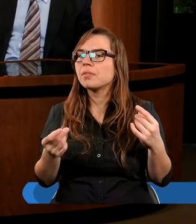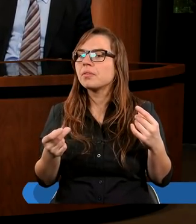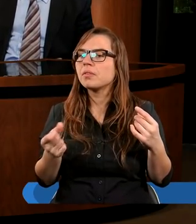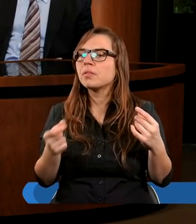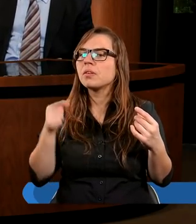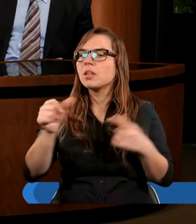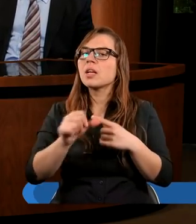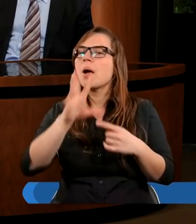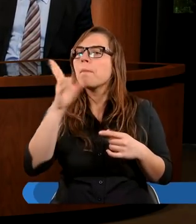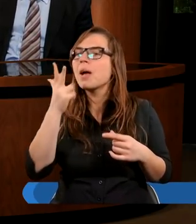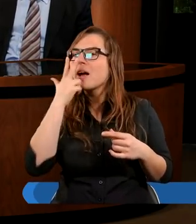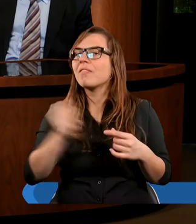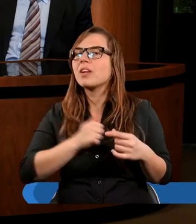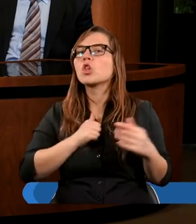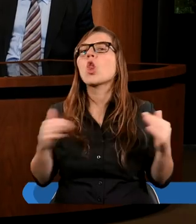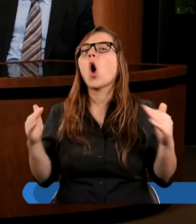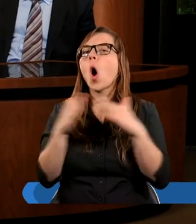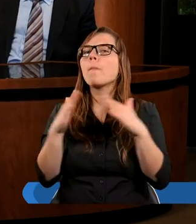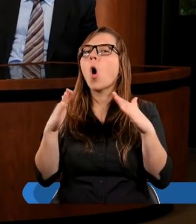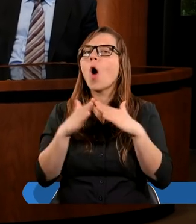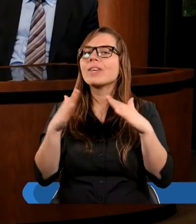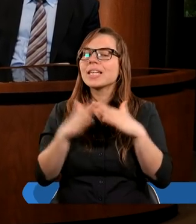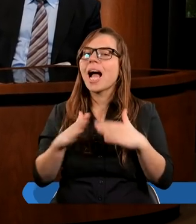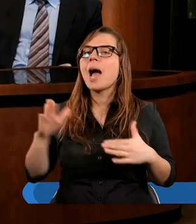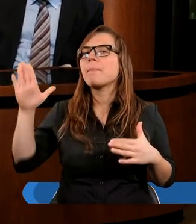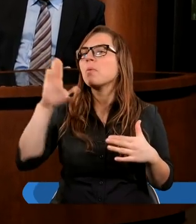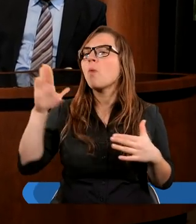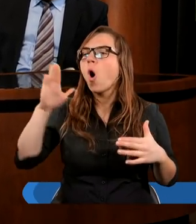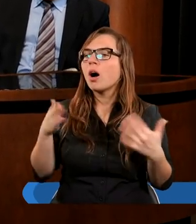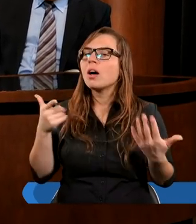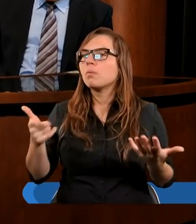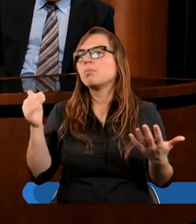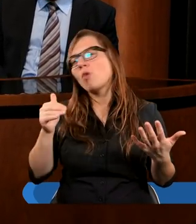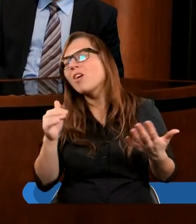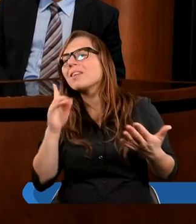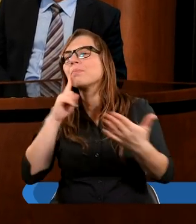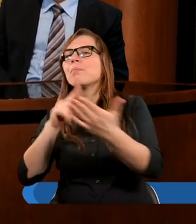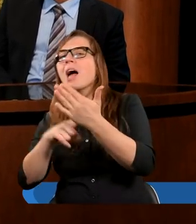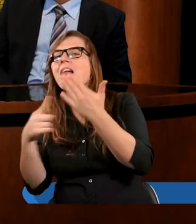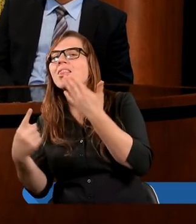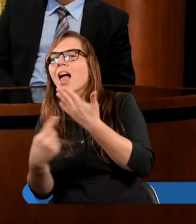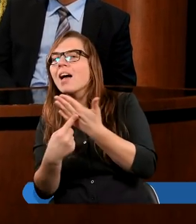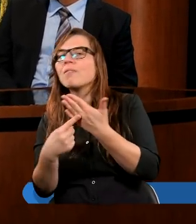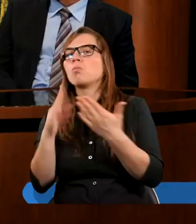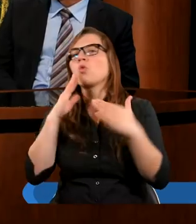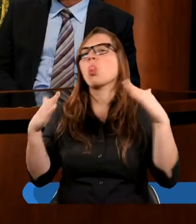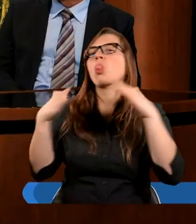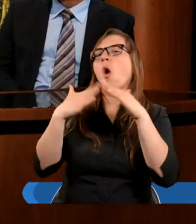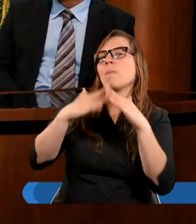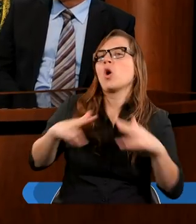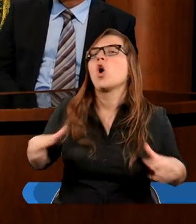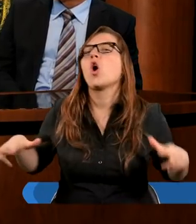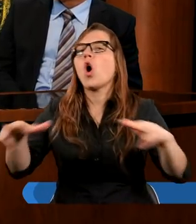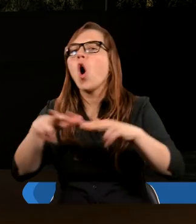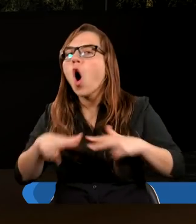No tutaj jeszcze jest taki piękny wyraz, z domownikami Boga. No to mi się to tak kojarzy, można by to przełożyć na dom rodzinny, tak?